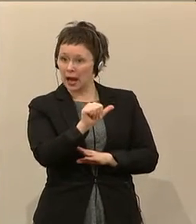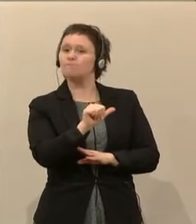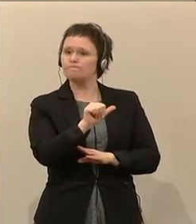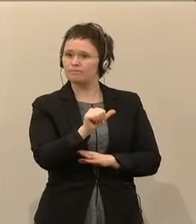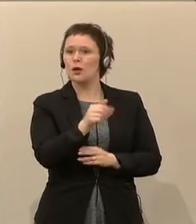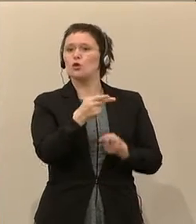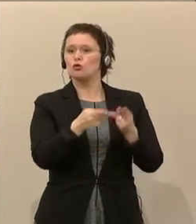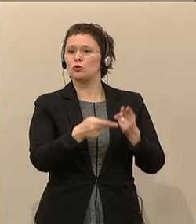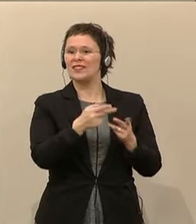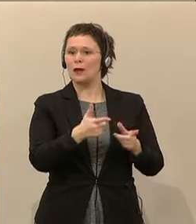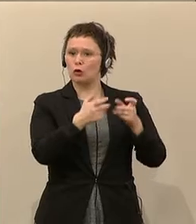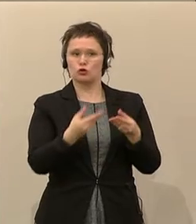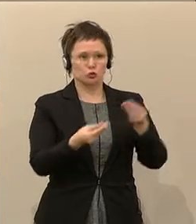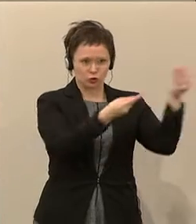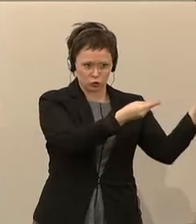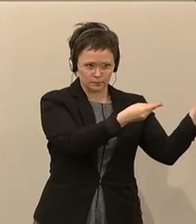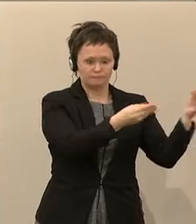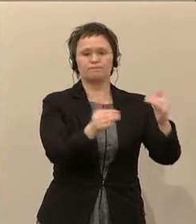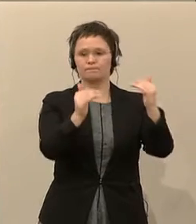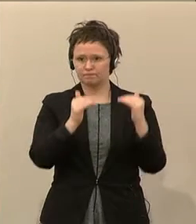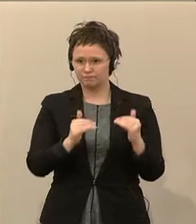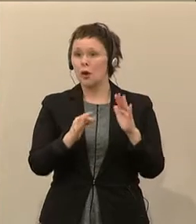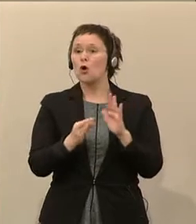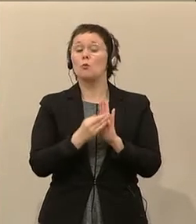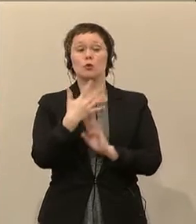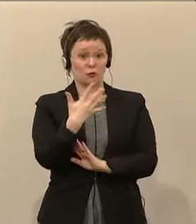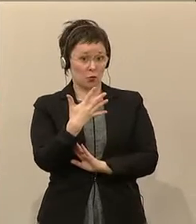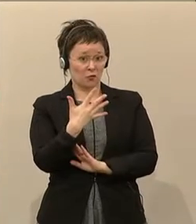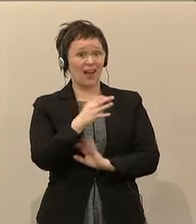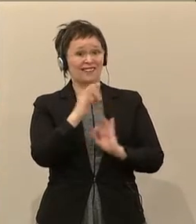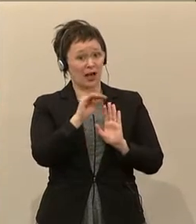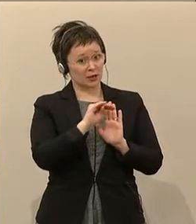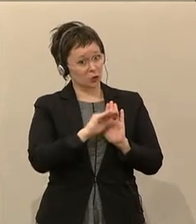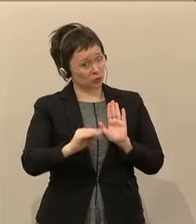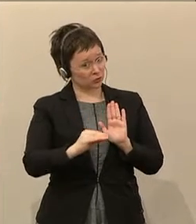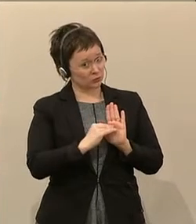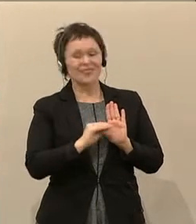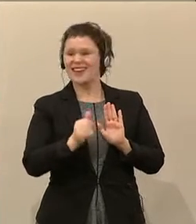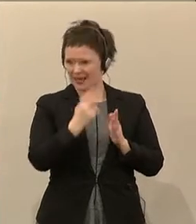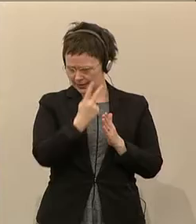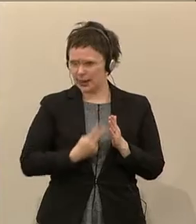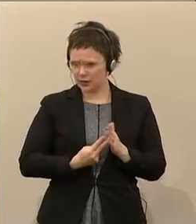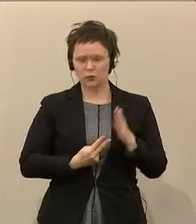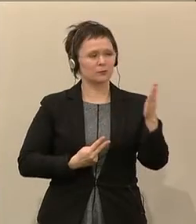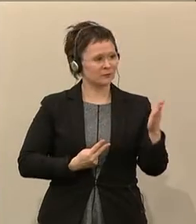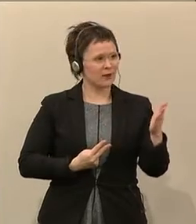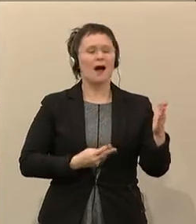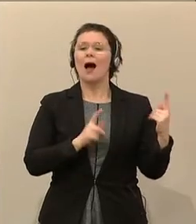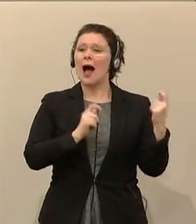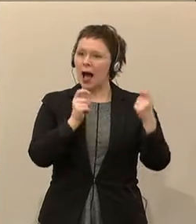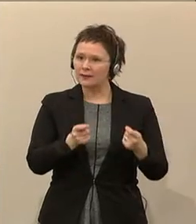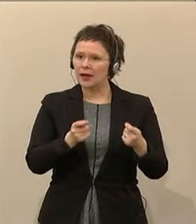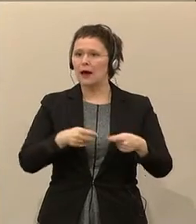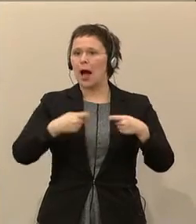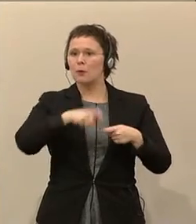Wir gelangen zum Punkt 5 der Tagesordnung, ebenfalls eine erste Lesung, Antrag der Abgeordneten Mag. Dr. Metzl. Der